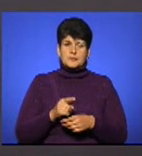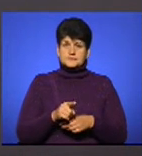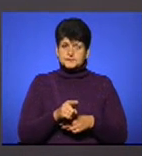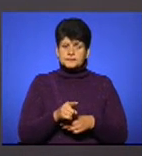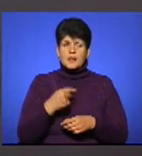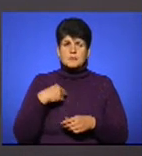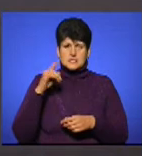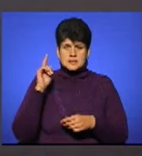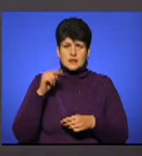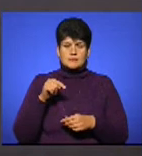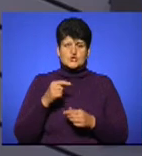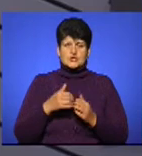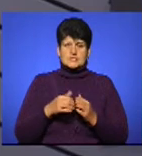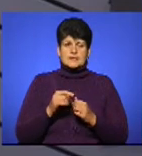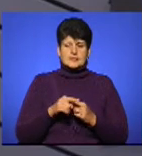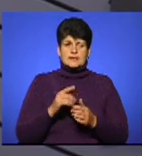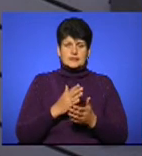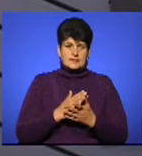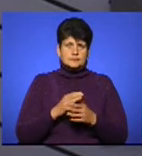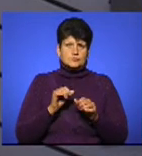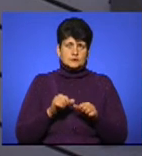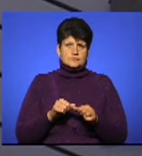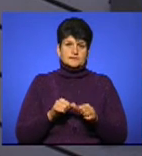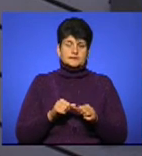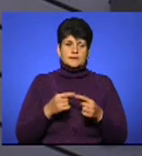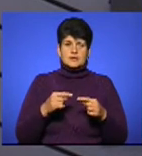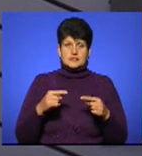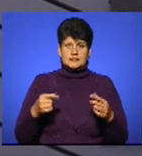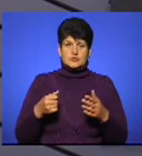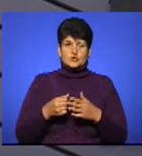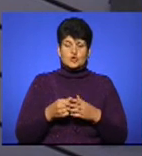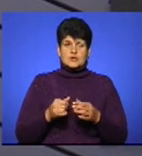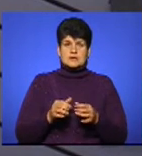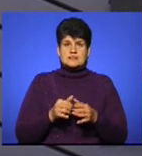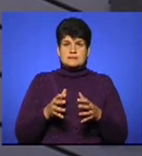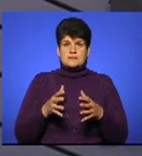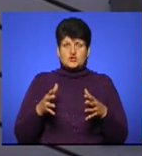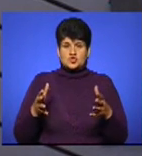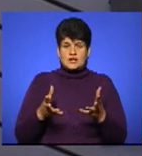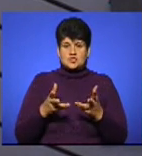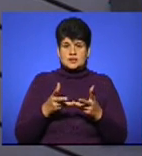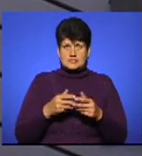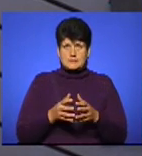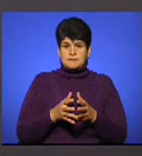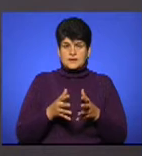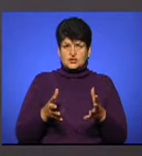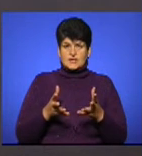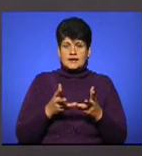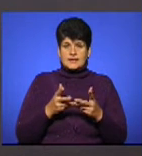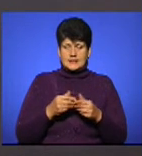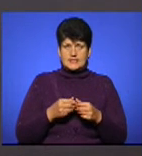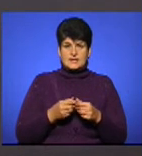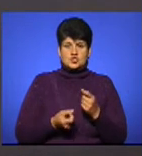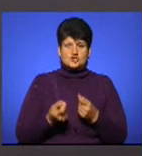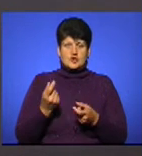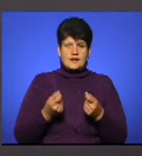знаємо, серед них теж є тенденції різні до збільшення чисельності. Більше кількість джерел інфекцій,